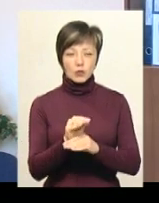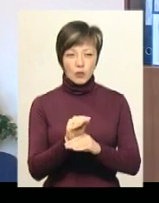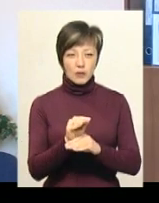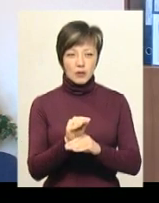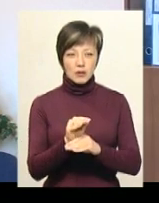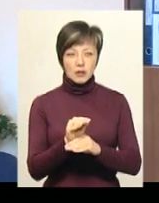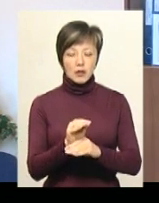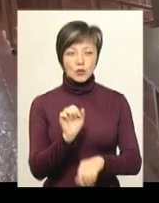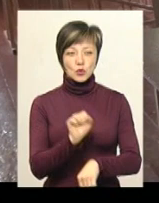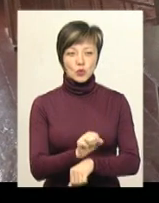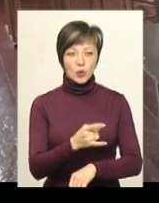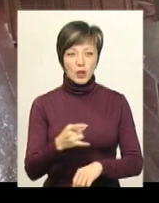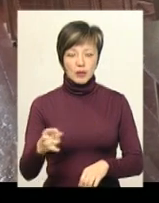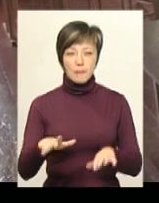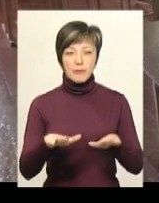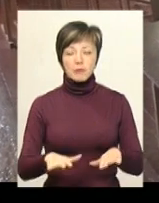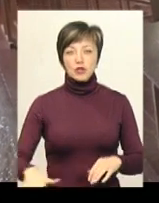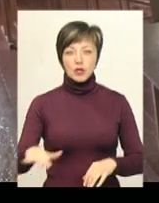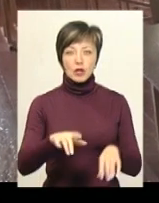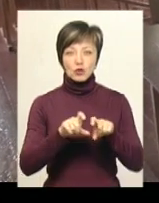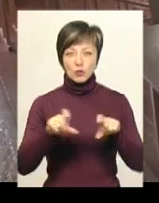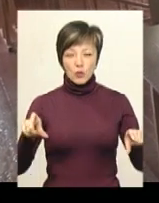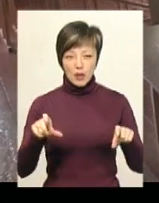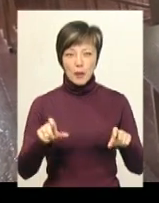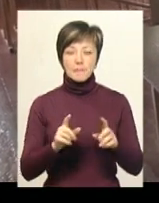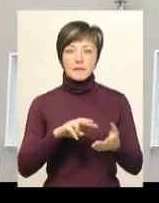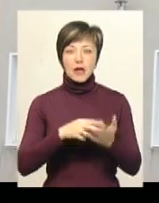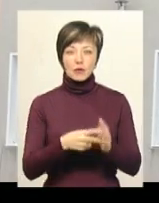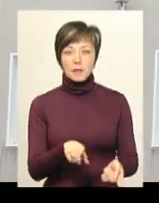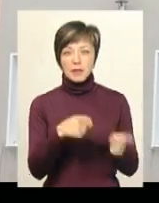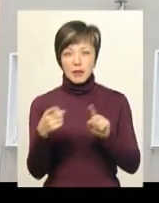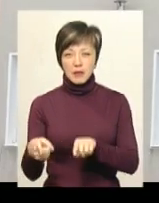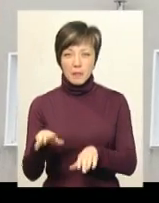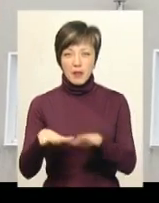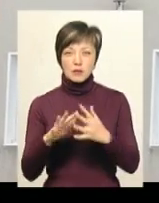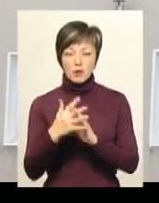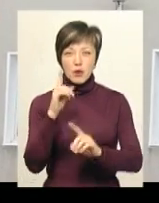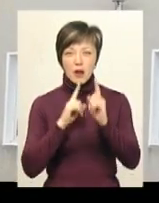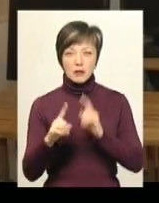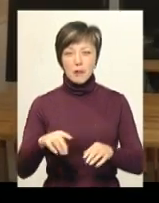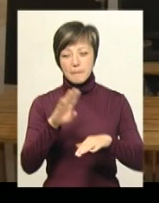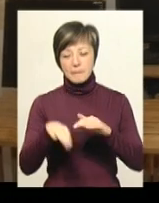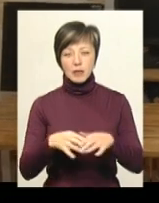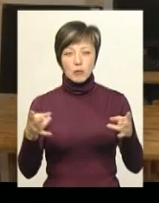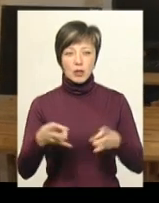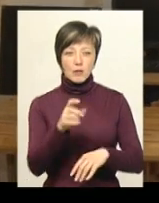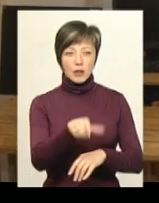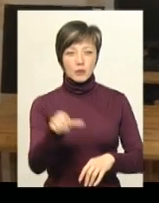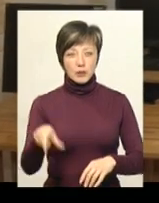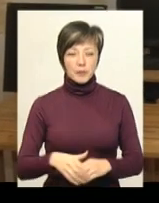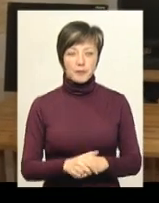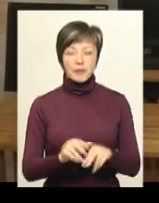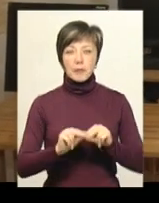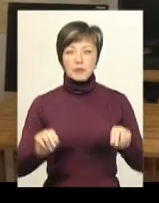стоянок. Приміщення школи після закриття планують перевести на баланс сільської ради над підпотреби мешканців, каже Світлана Царук.